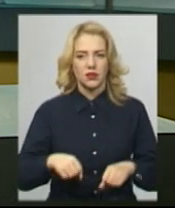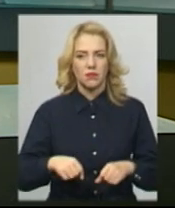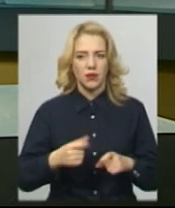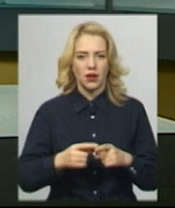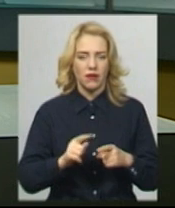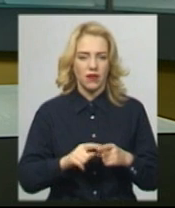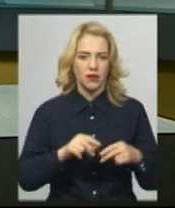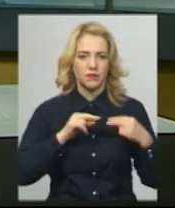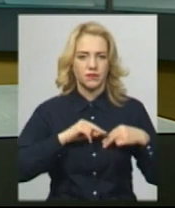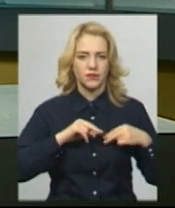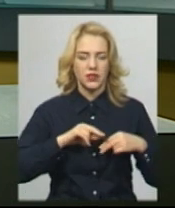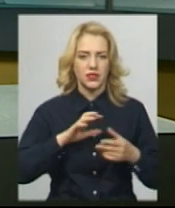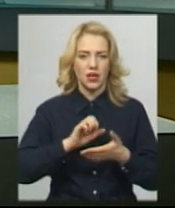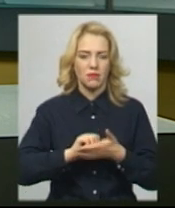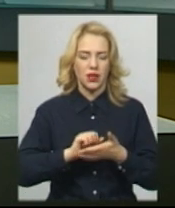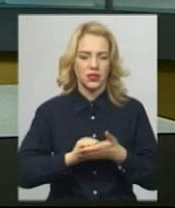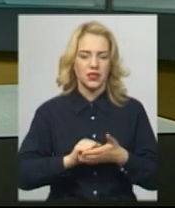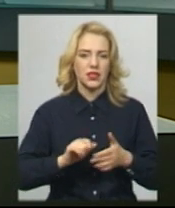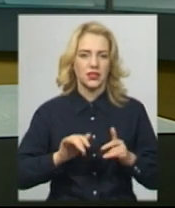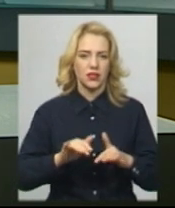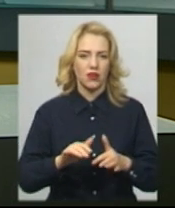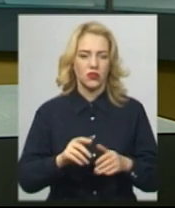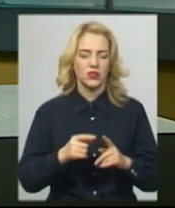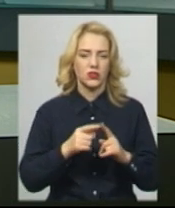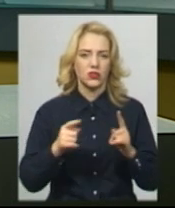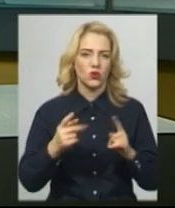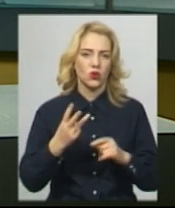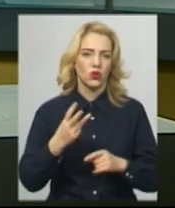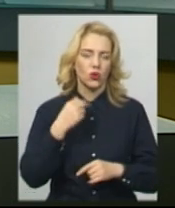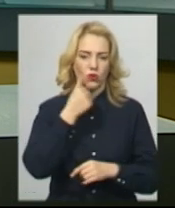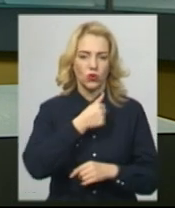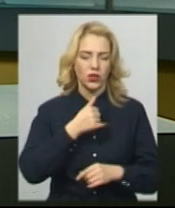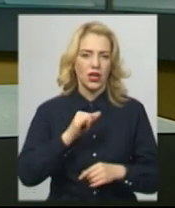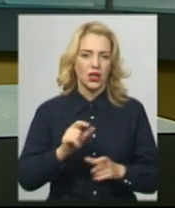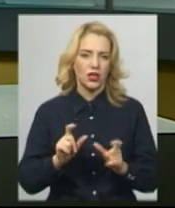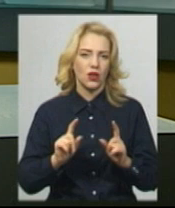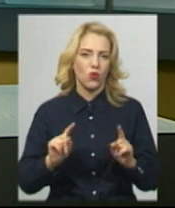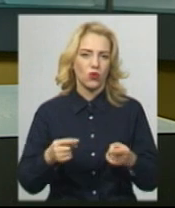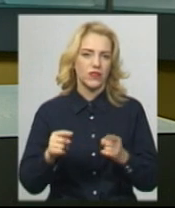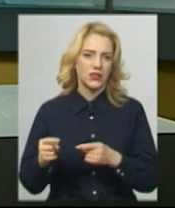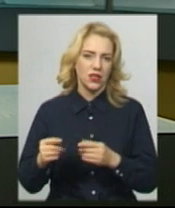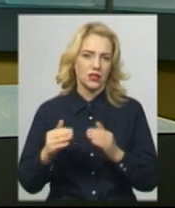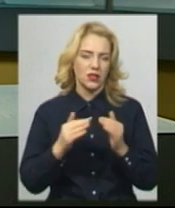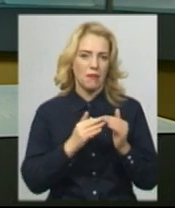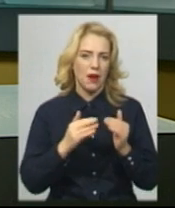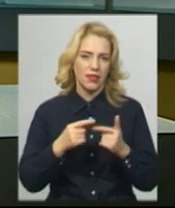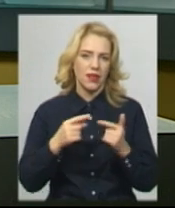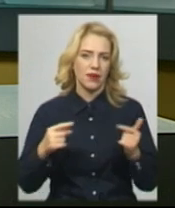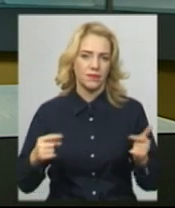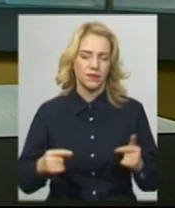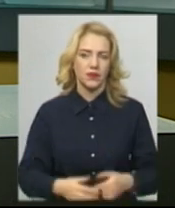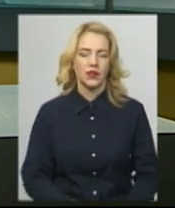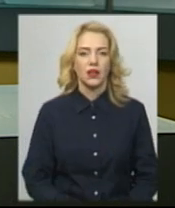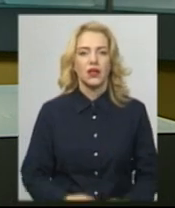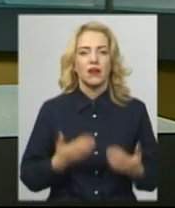певні посади чи займатися певною діяльністю на строк до 3 років з конфіскацією майна. Виставка робіт